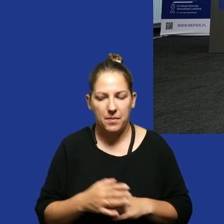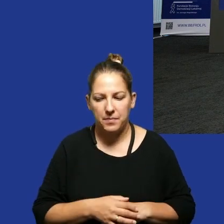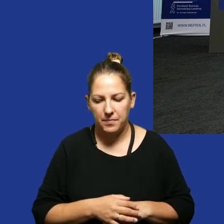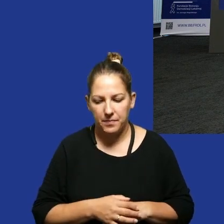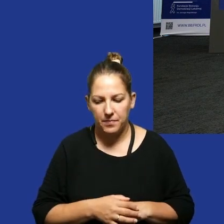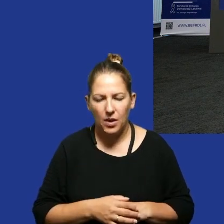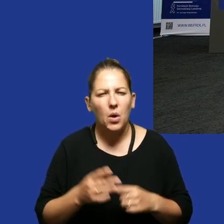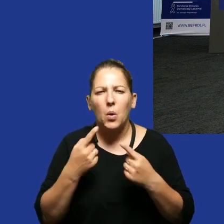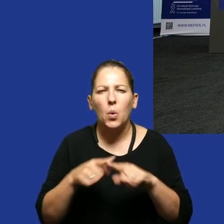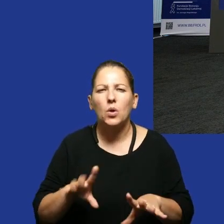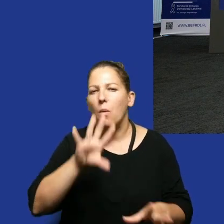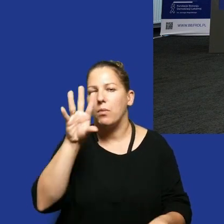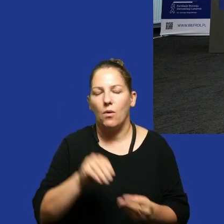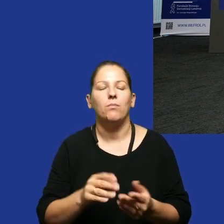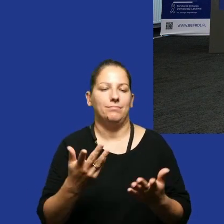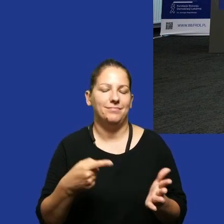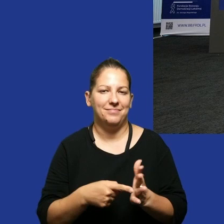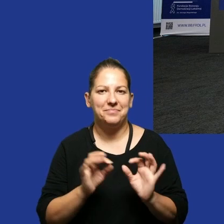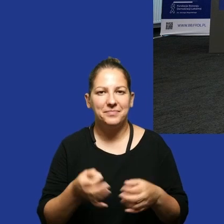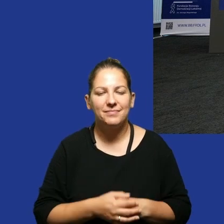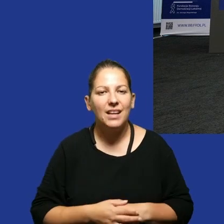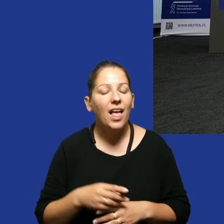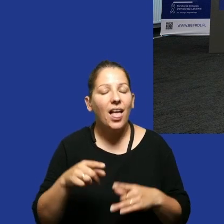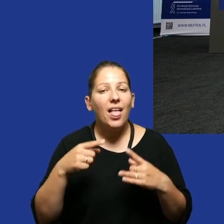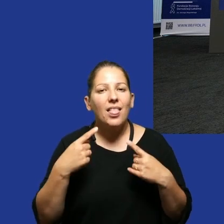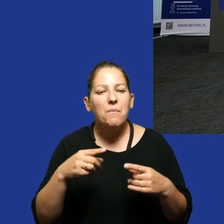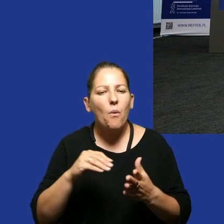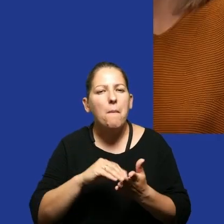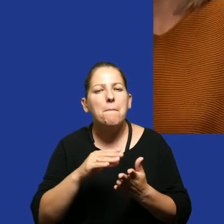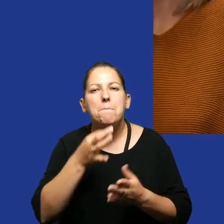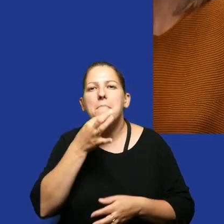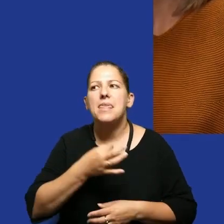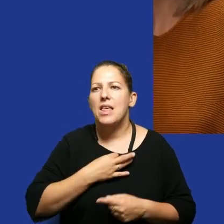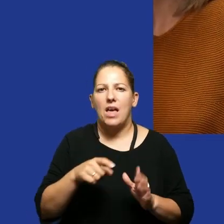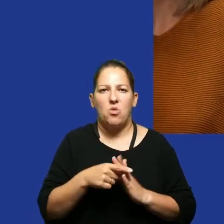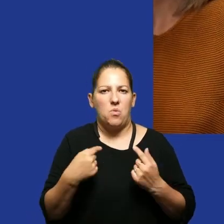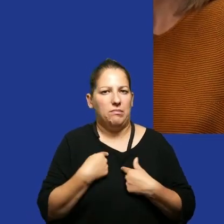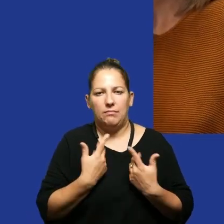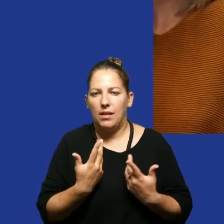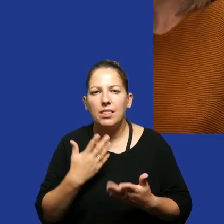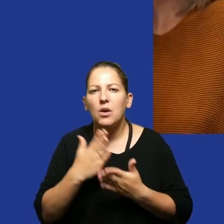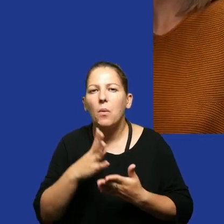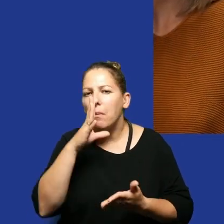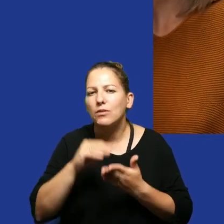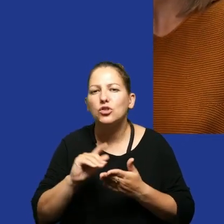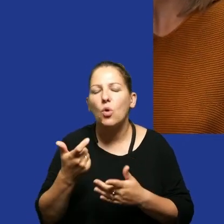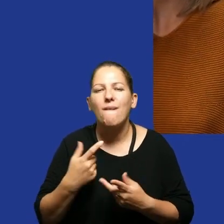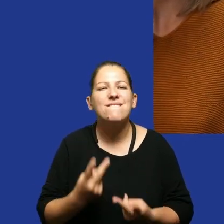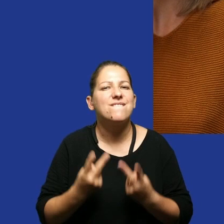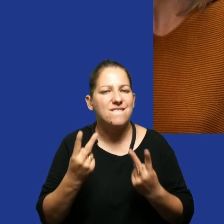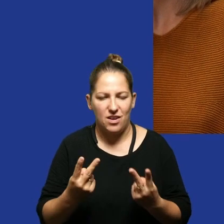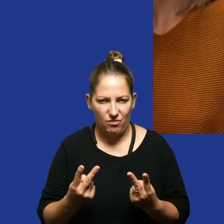to krótko podsumowanie nie zanotowałem pytania do siebie więc pozwolę sobie tylko powtórzyć to co moim zdaniem jest